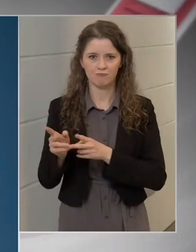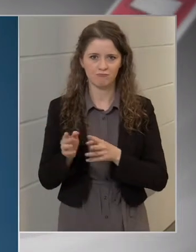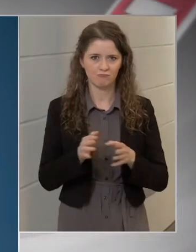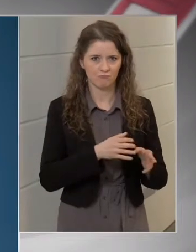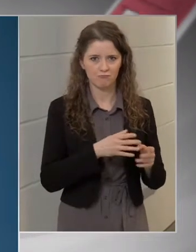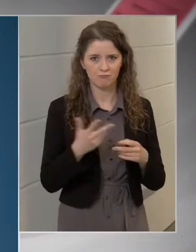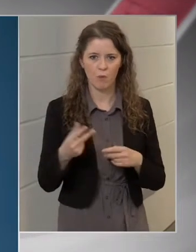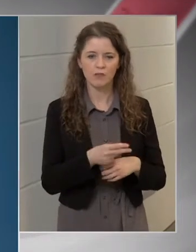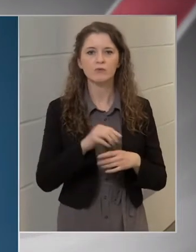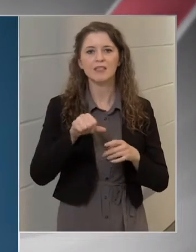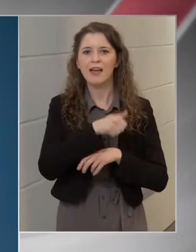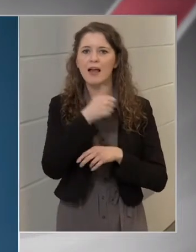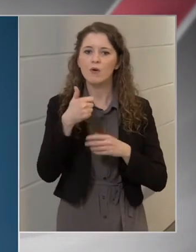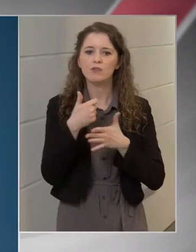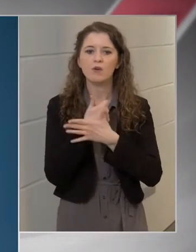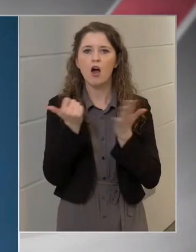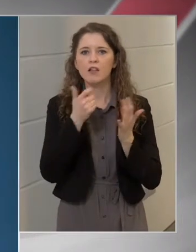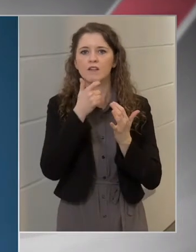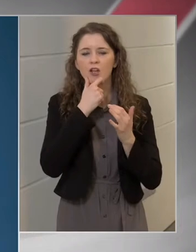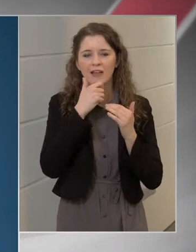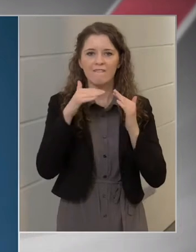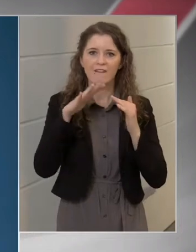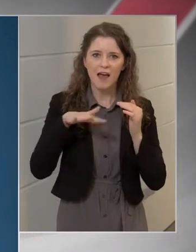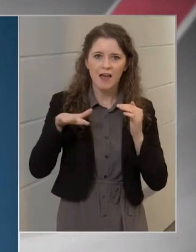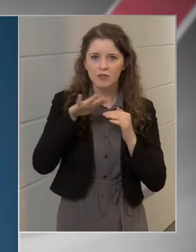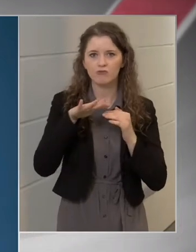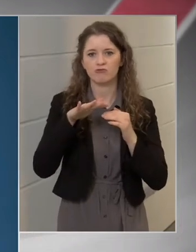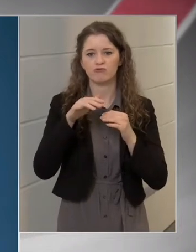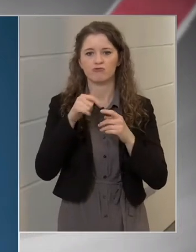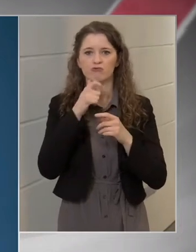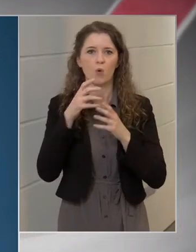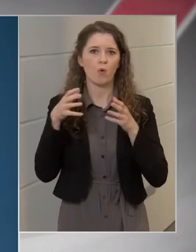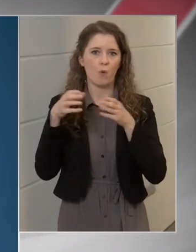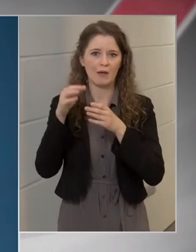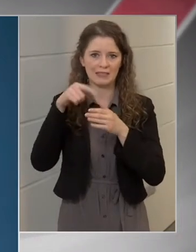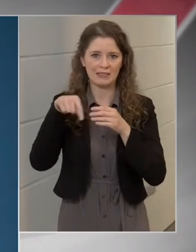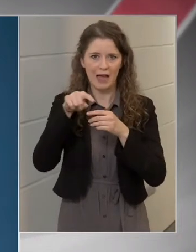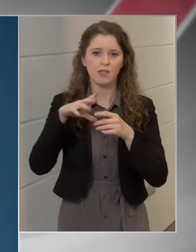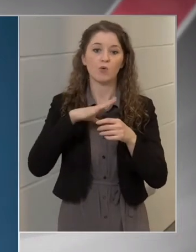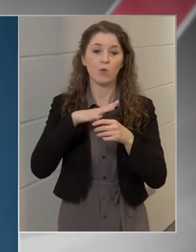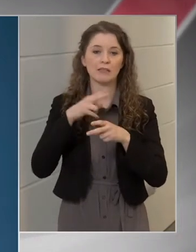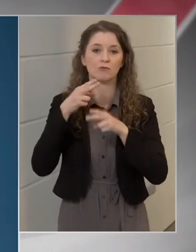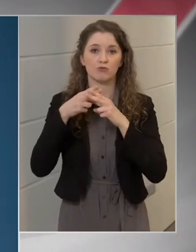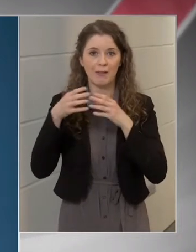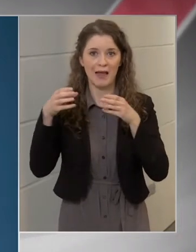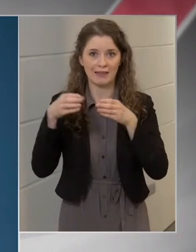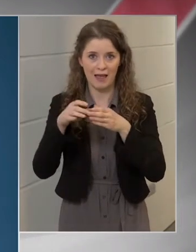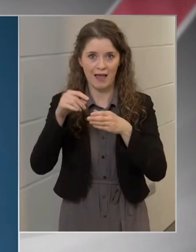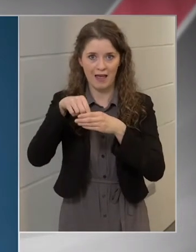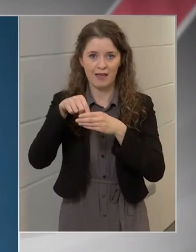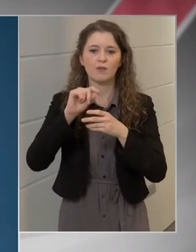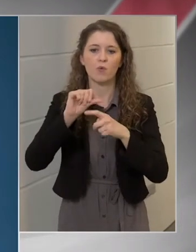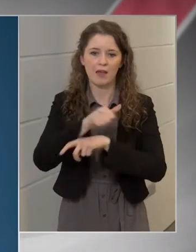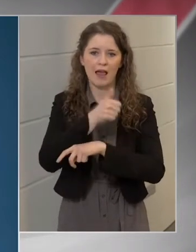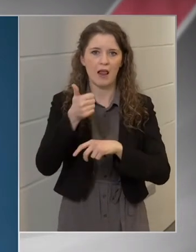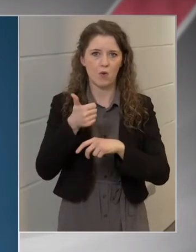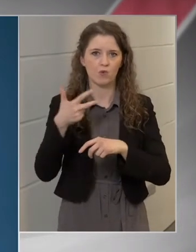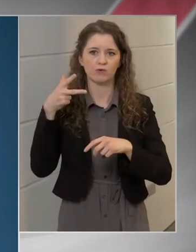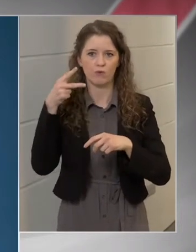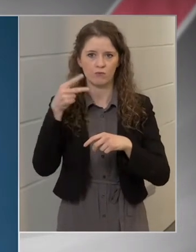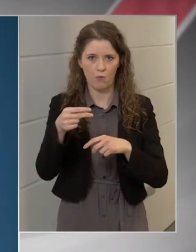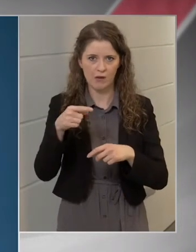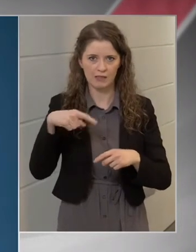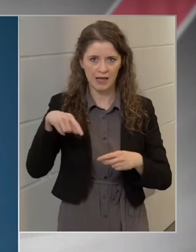tehát a 60 éves korosztály és krónikus megbetegedésben szenvedők felől